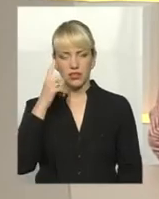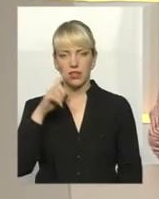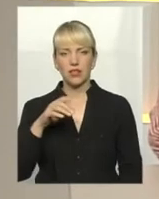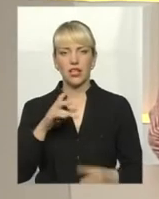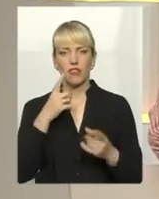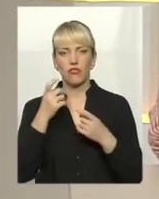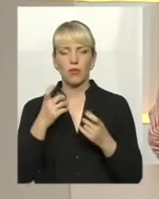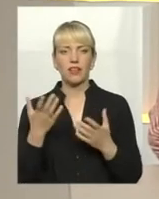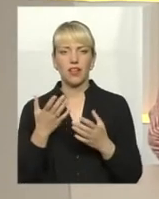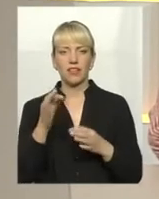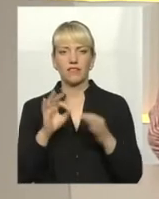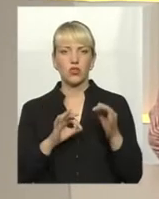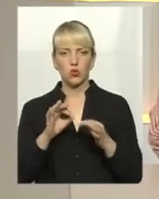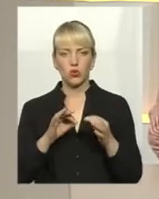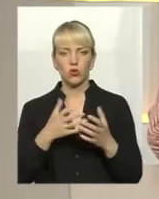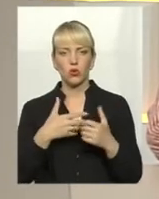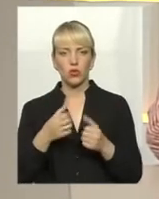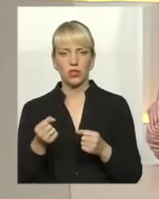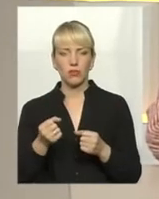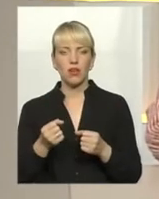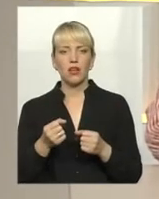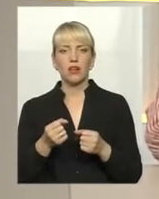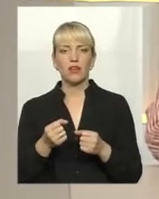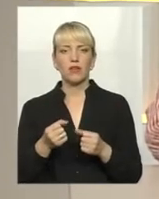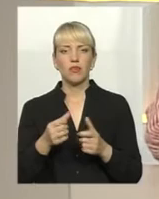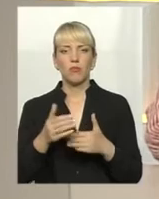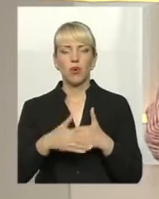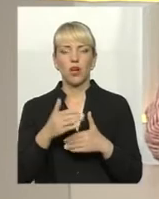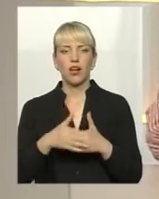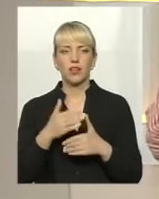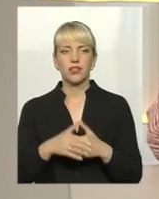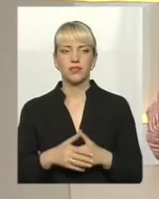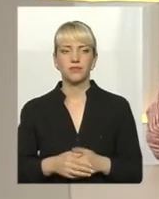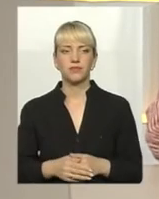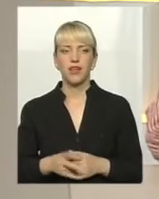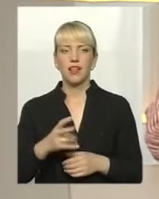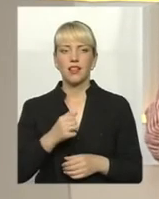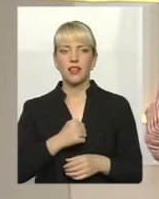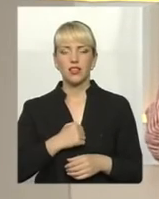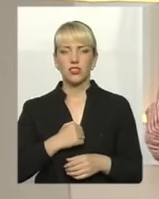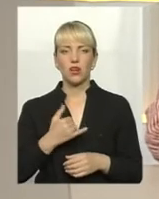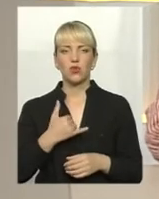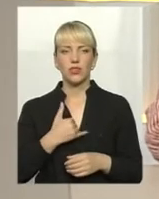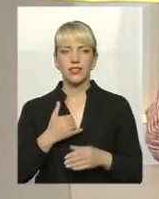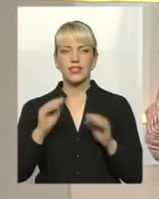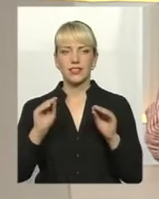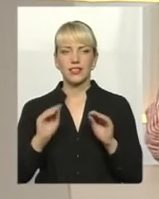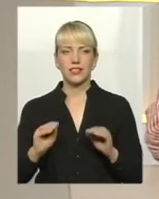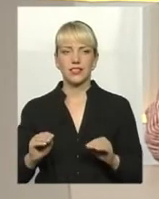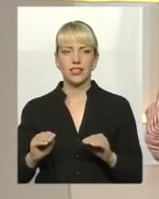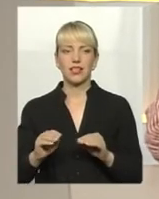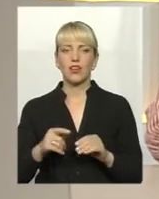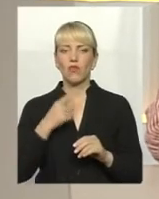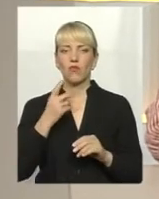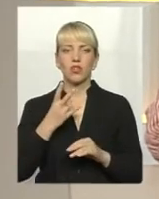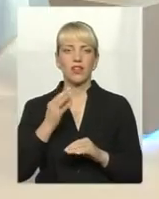відсоток все ж таки отримав покарання? Ну, на жаль, тут навіть статистика швидше не в